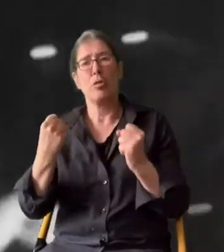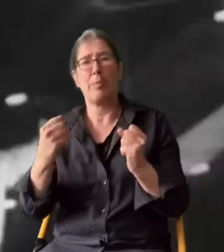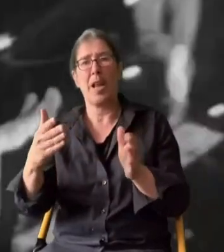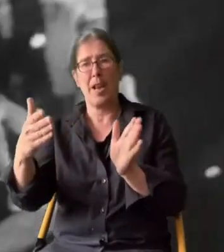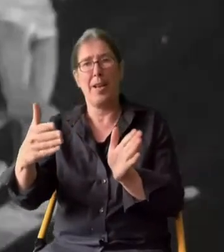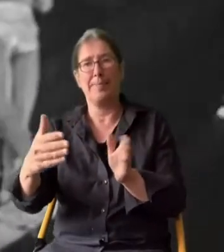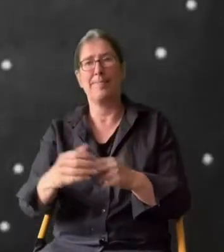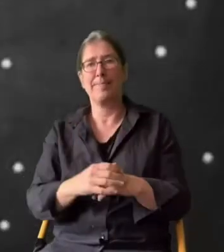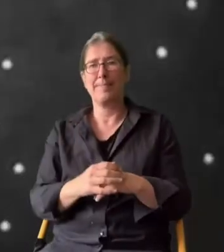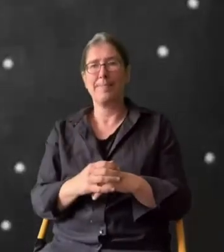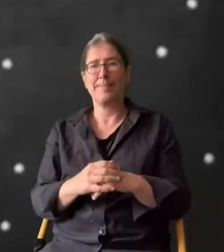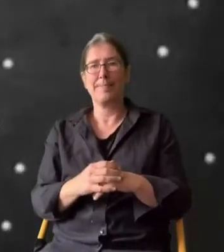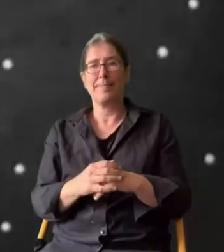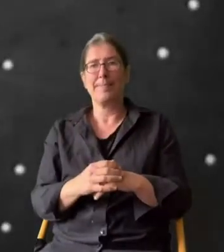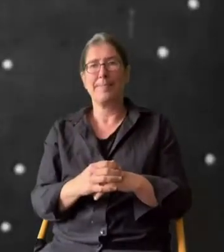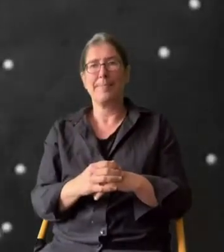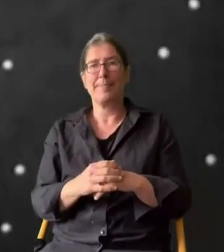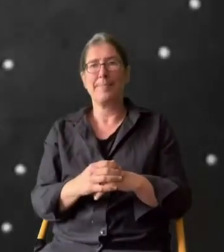für kurze Zeit stabil.